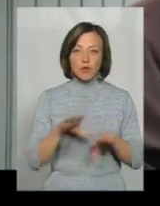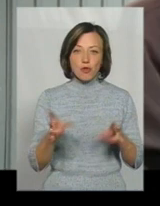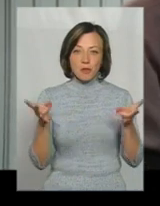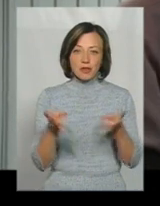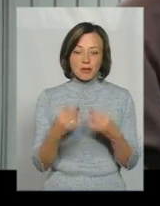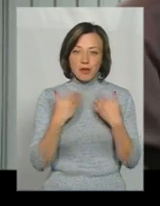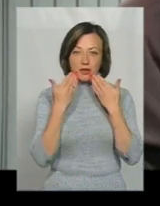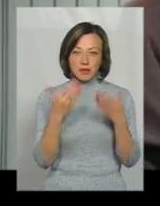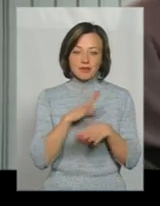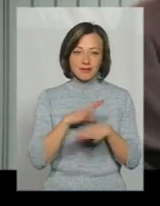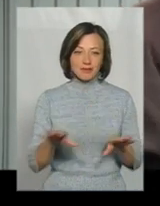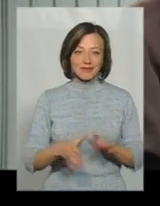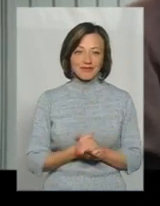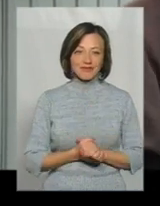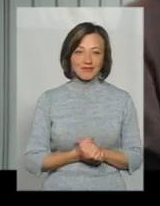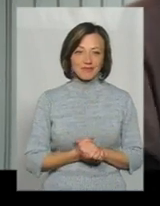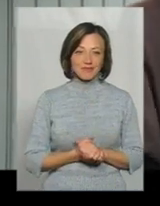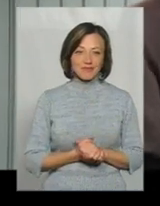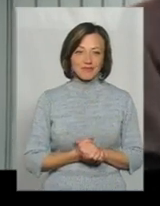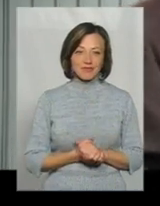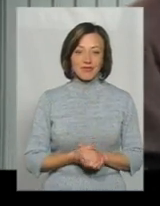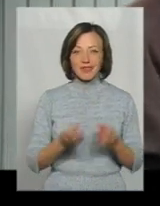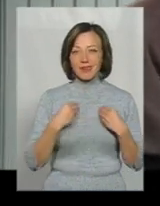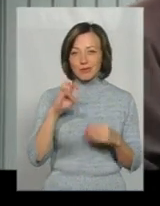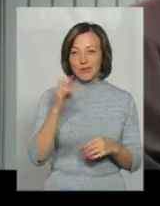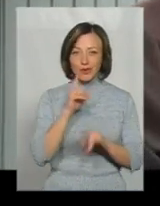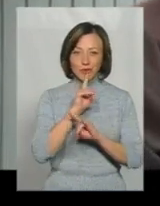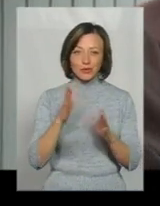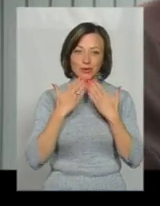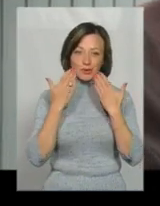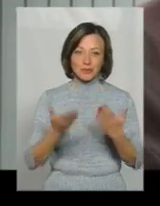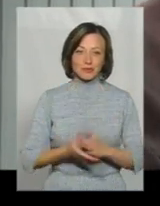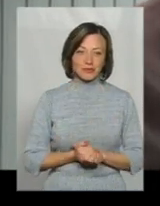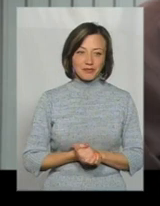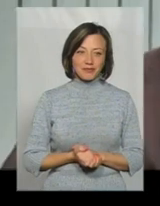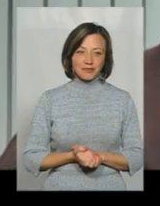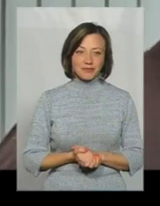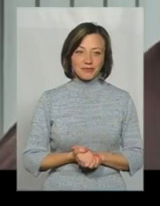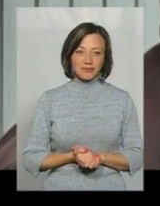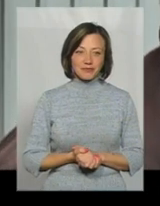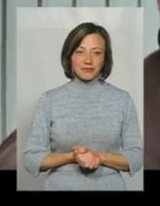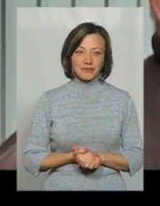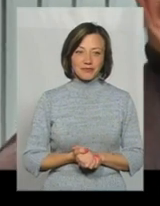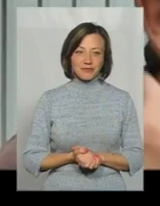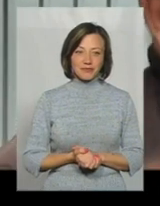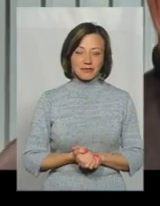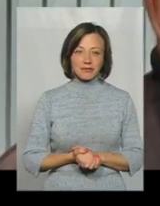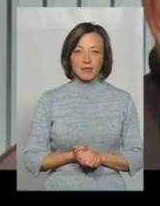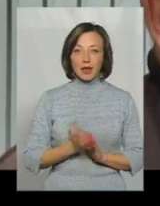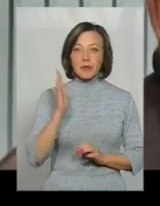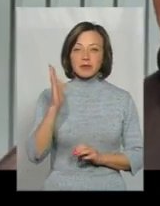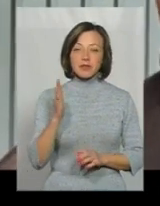не звертався. Дай Бог, не треба буде. Безпектива яка, може,